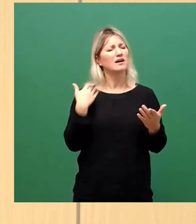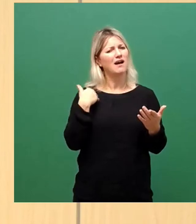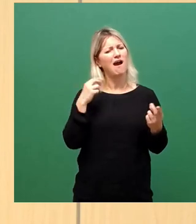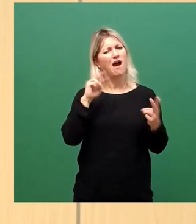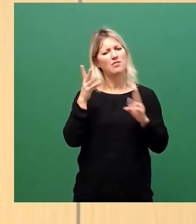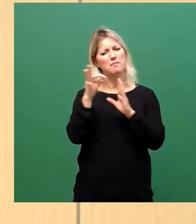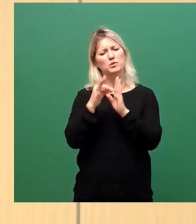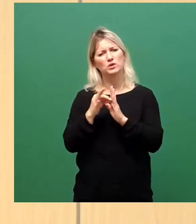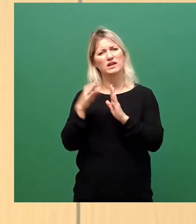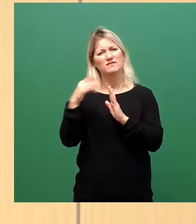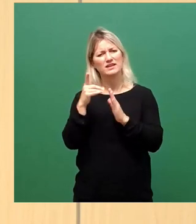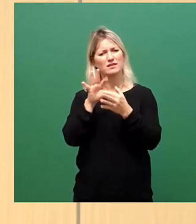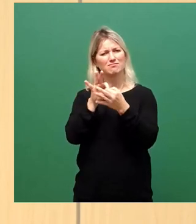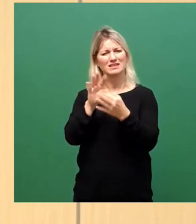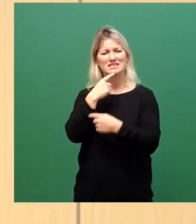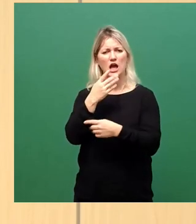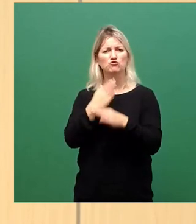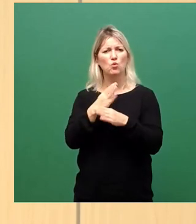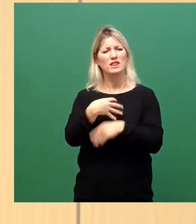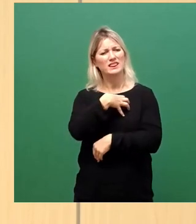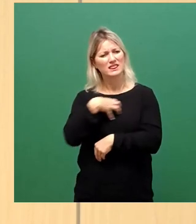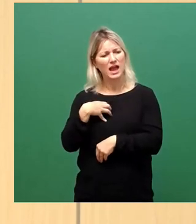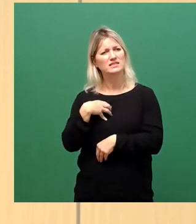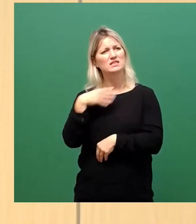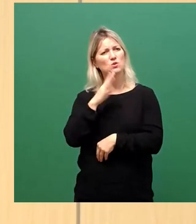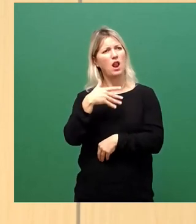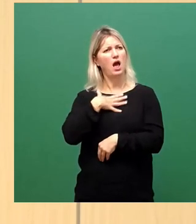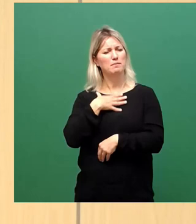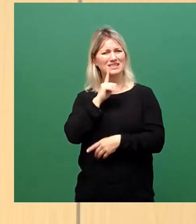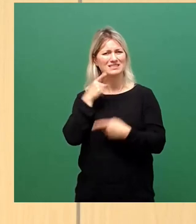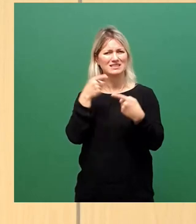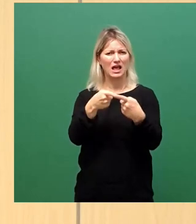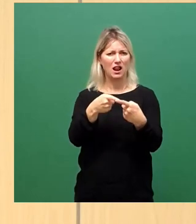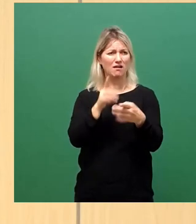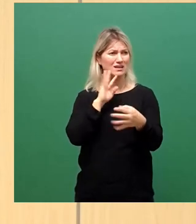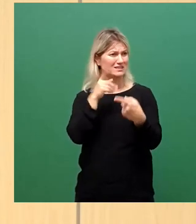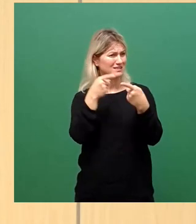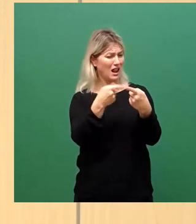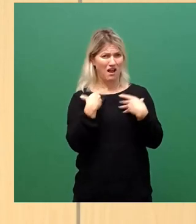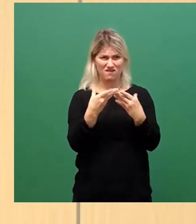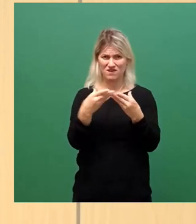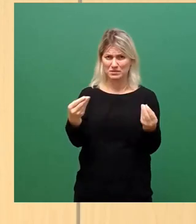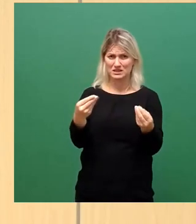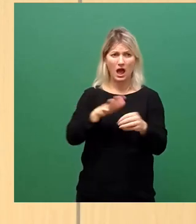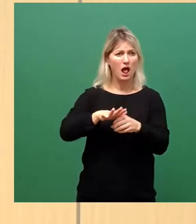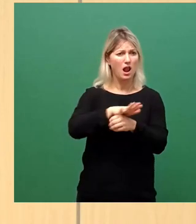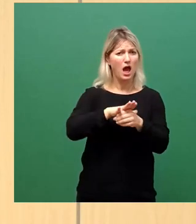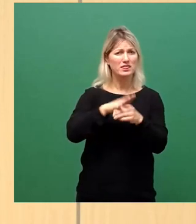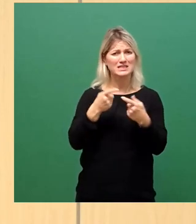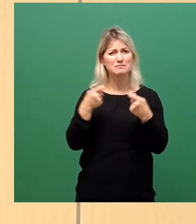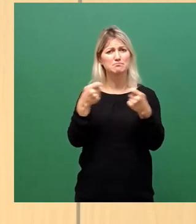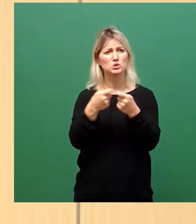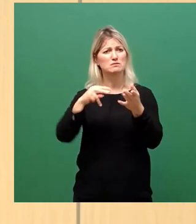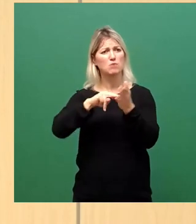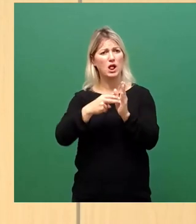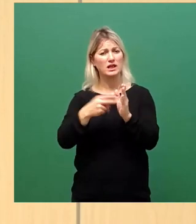dass Dresden sagt, wir haben ein Ziel. Ich vermisse ein Ziel, ich vermisse das übrigens auch bei der Landes und Bundespolitik und ich bringe das auch an vielen verschiedenen Stellen an,